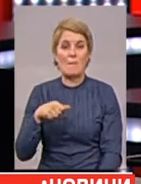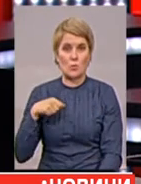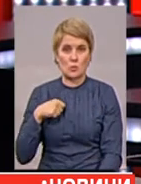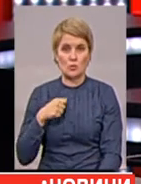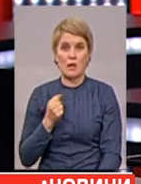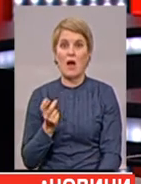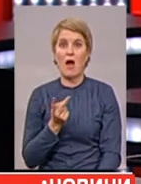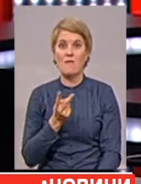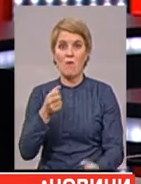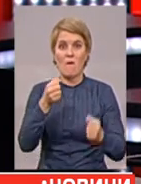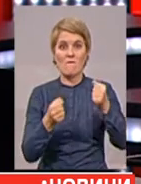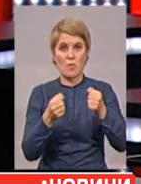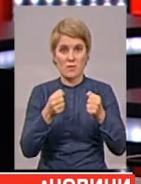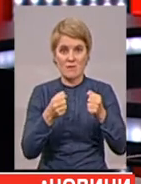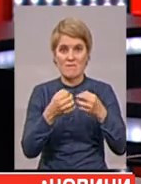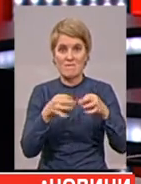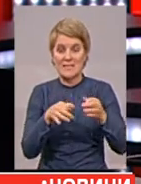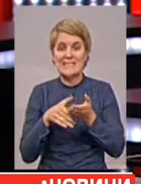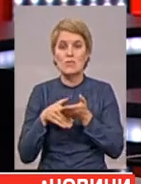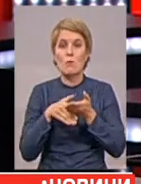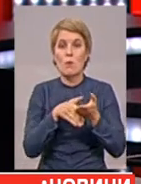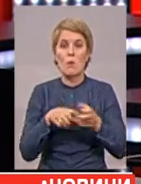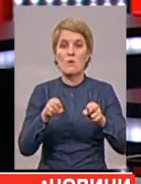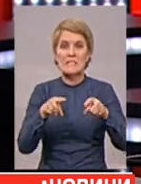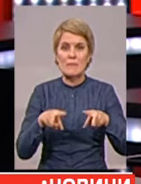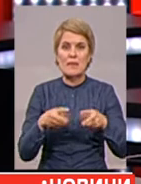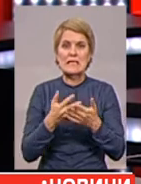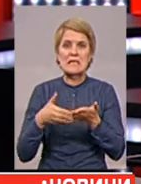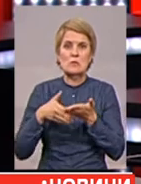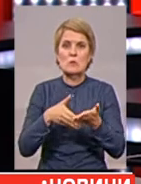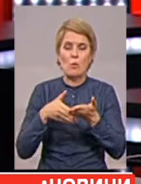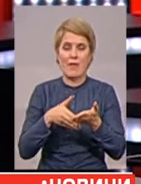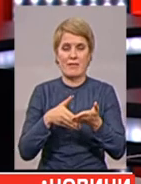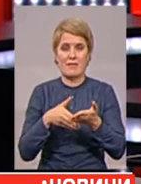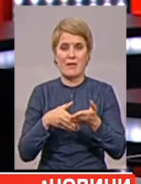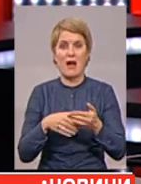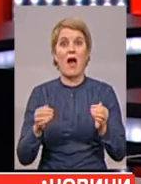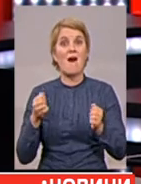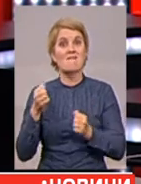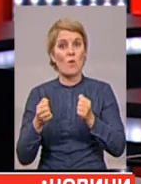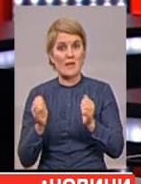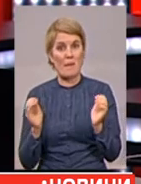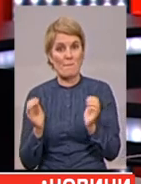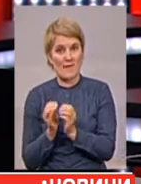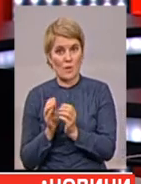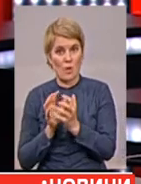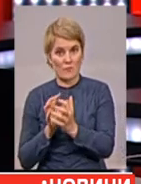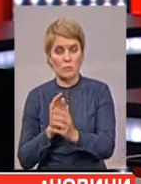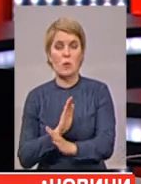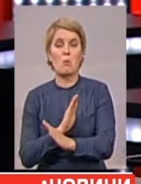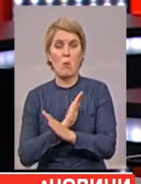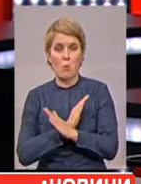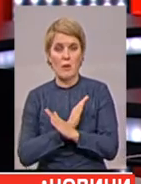а от двох водіїв довелося визволяти за допомогою спецінструментів. Водій мікроавтобуса помер дорогою до лікарні.